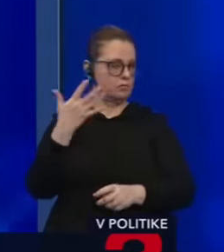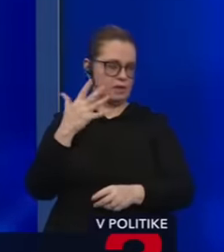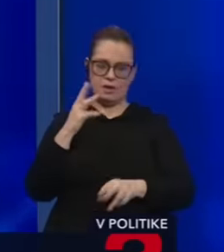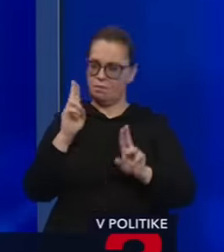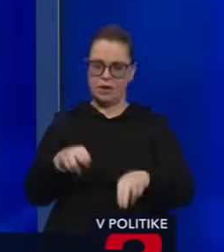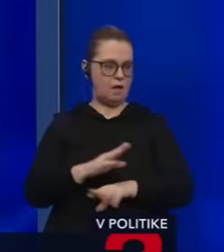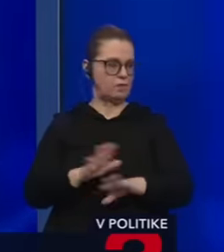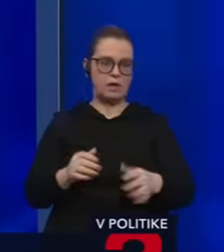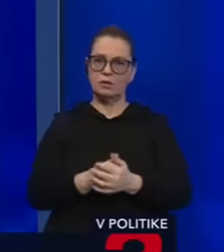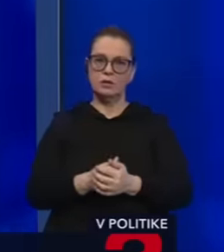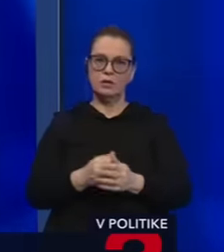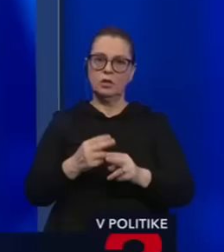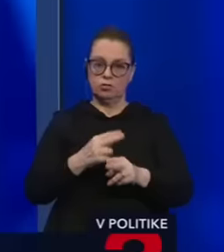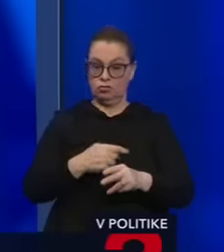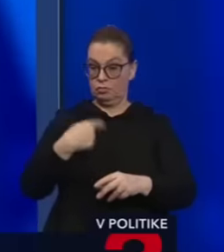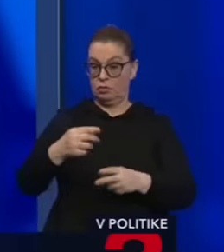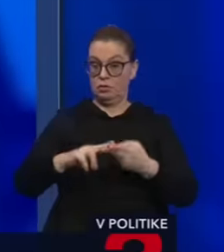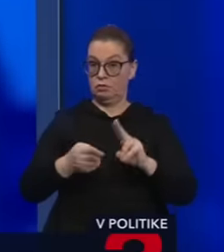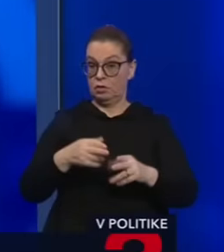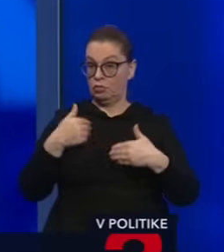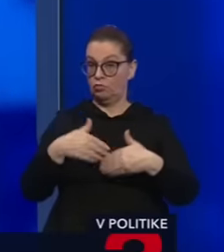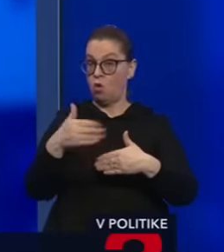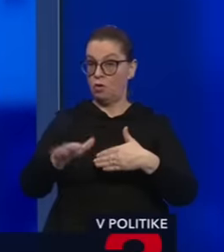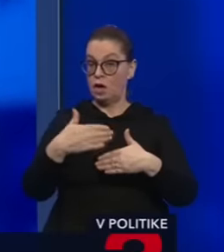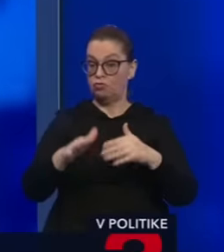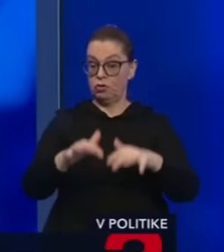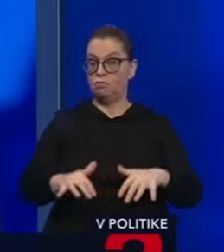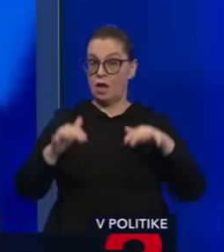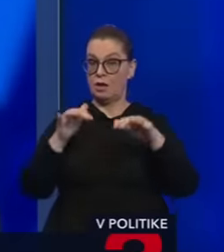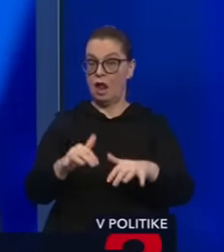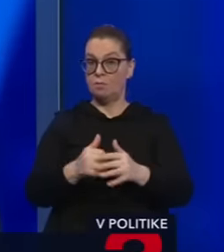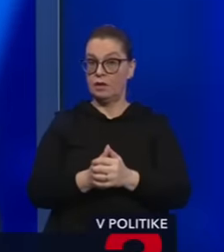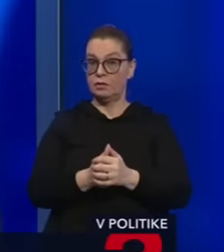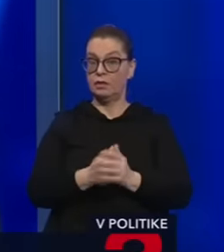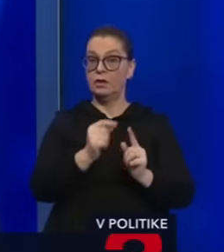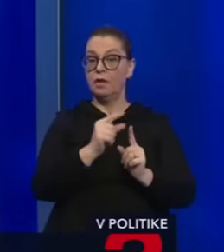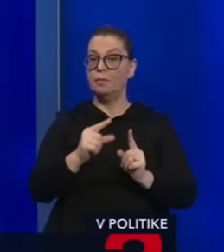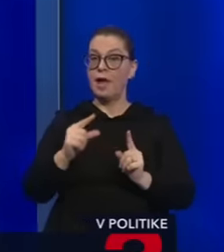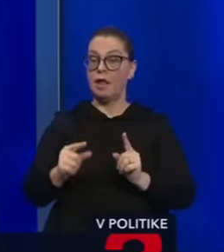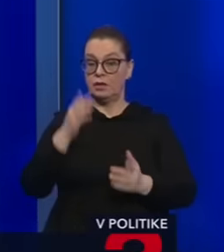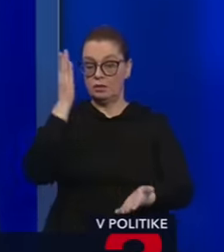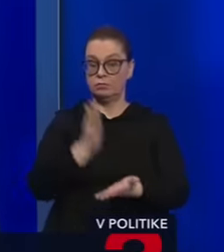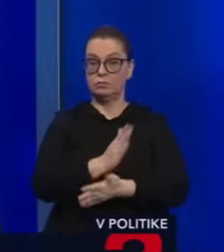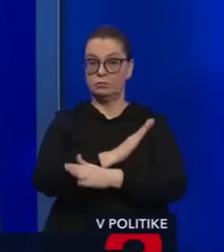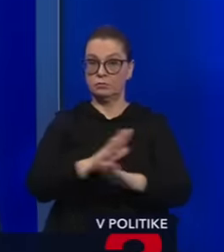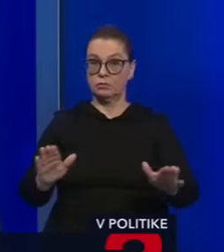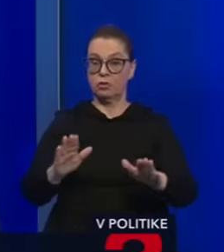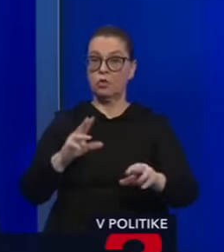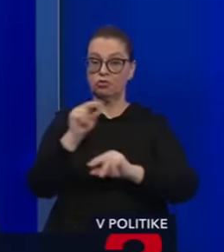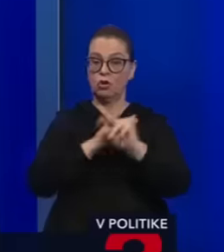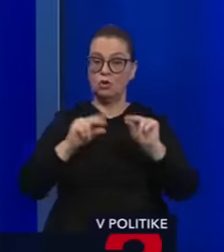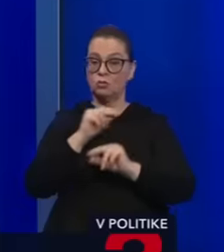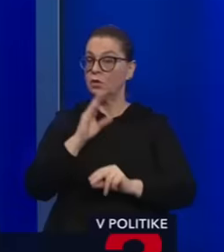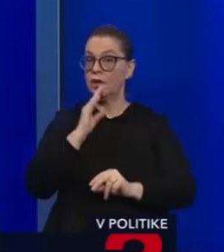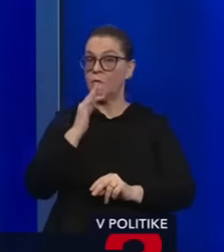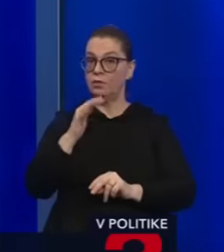Štát mi v stredu, parlament pokračuje ďalej k tým, že Pelegrini jednoducho utal tú rozprávu, nemohli sa